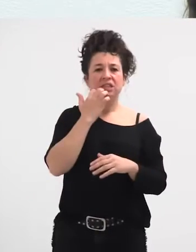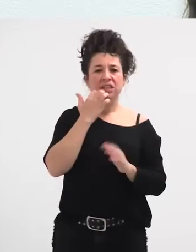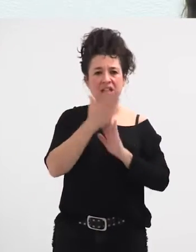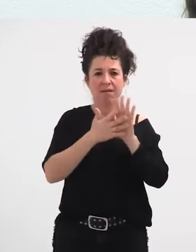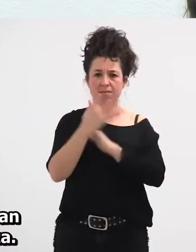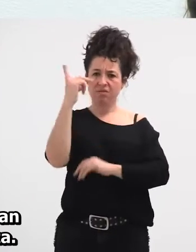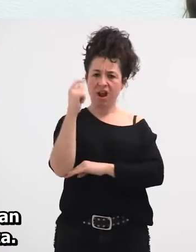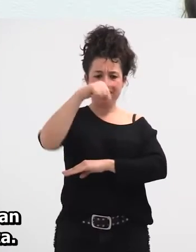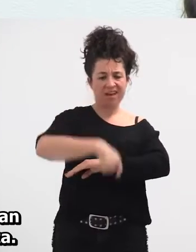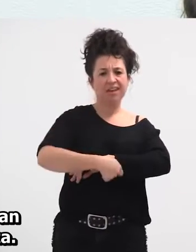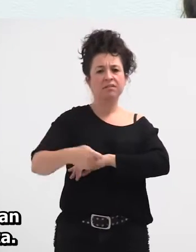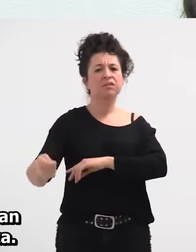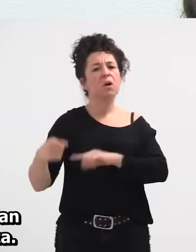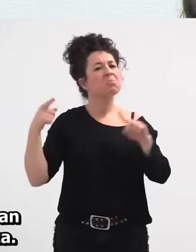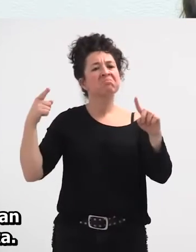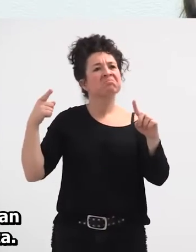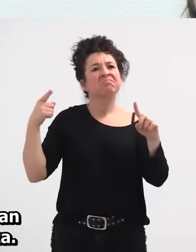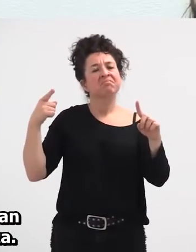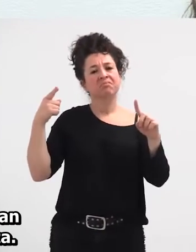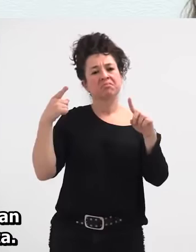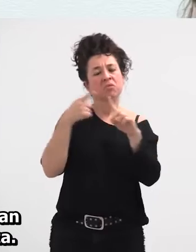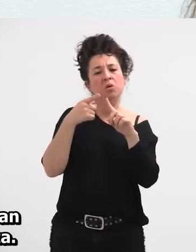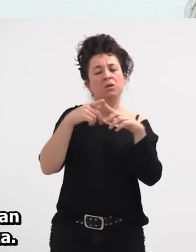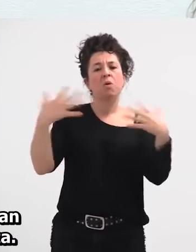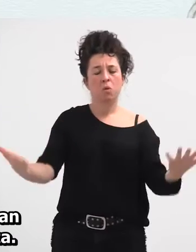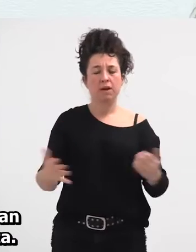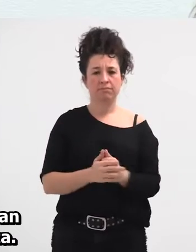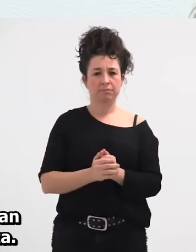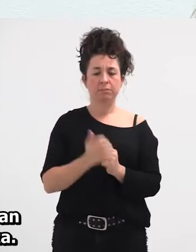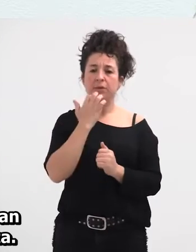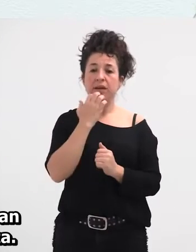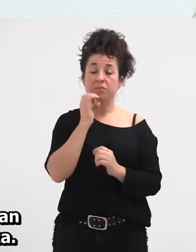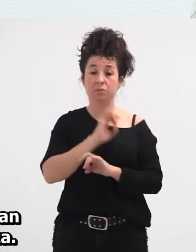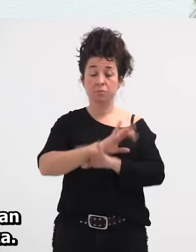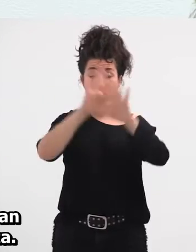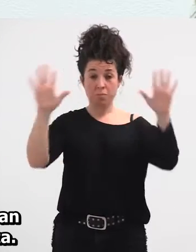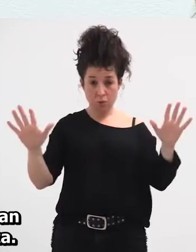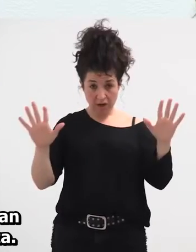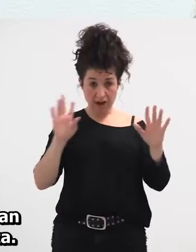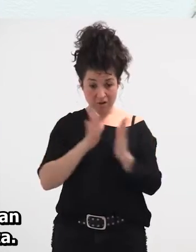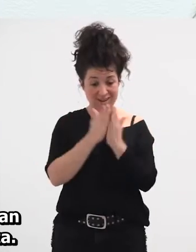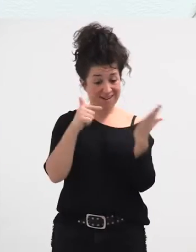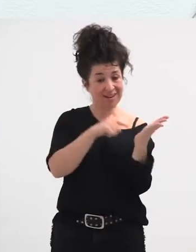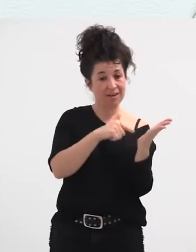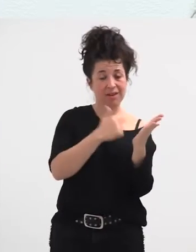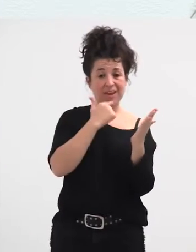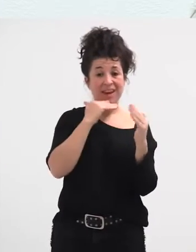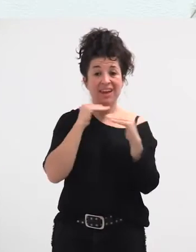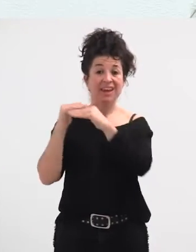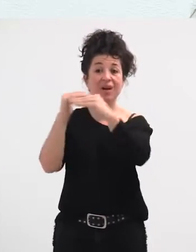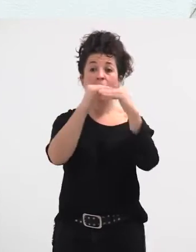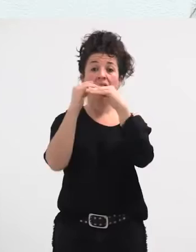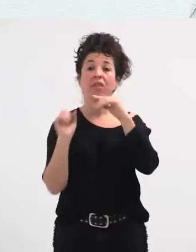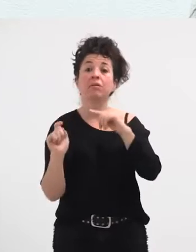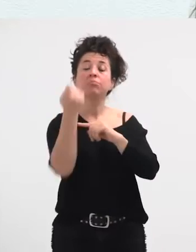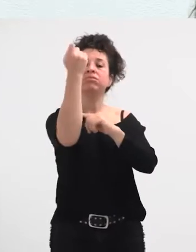Bat, nire ustez, oso argi geratzen da liburuan nola berdintasuna lortzea ez dela erraza. Osa hori badakigu,